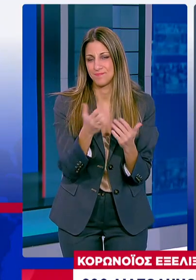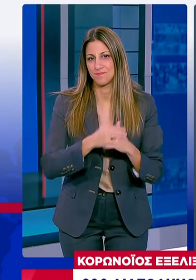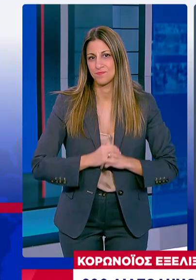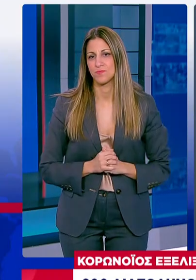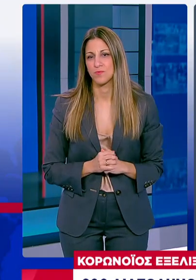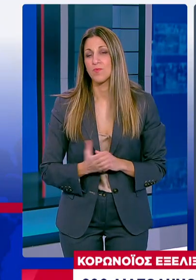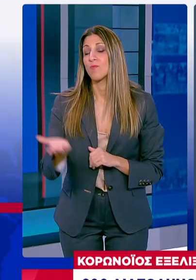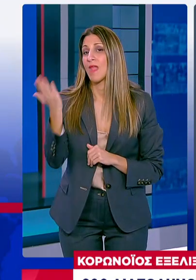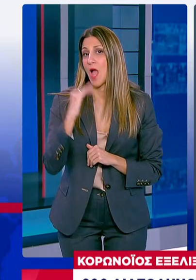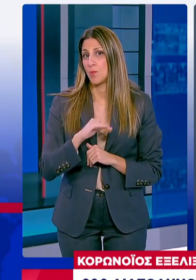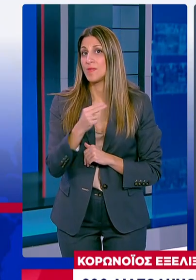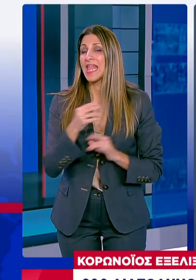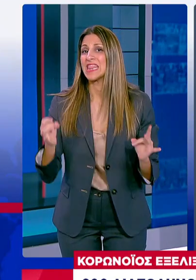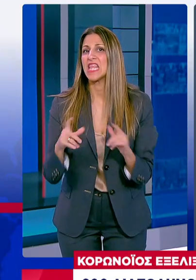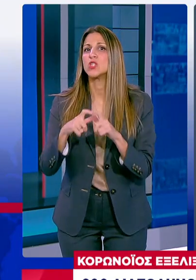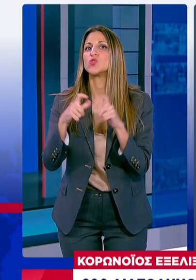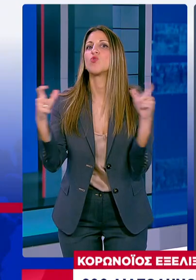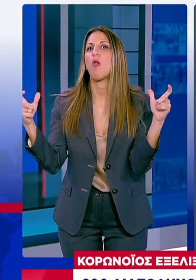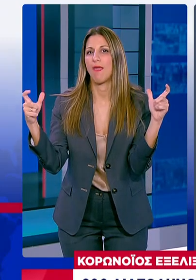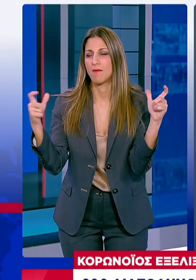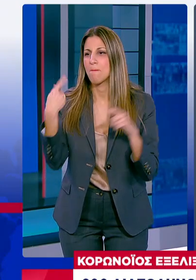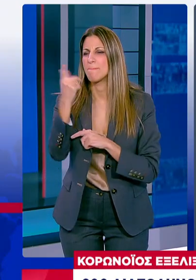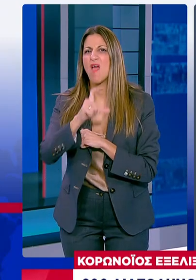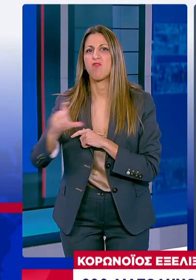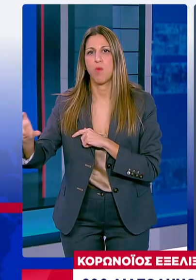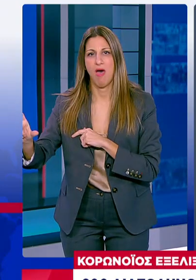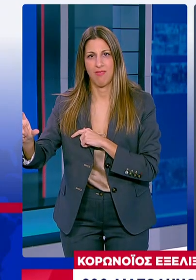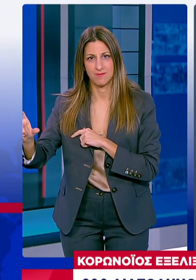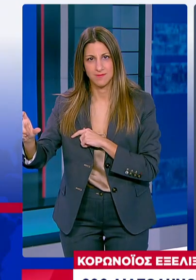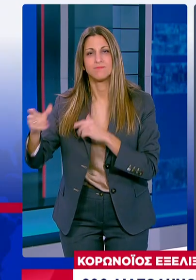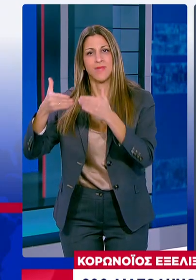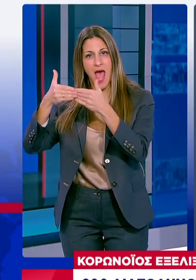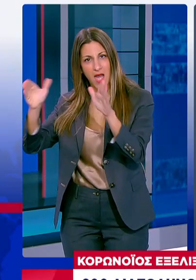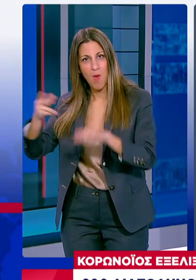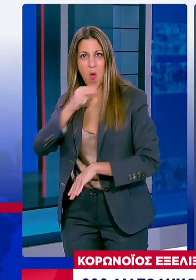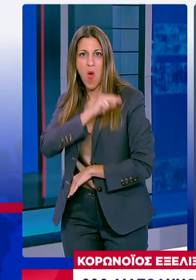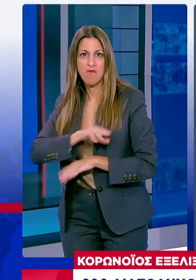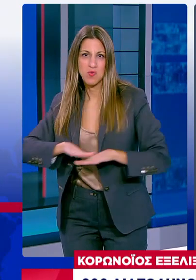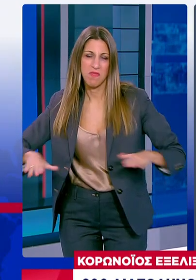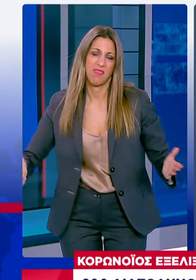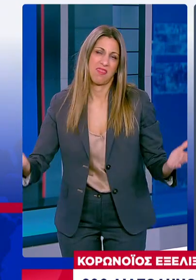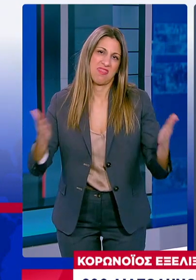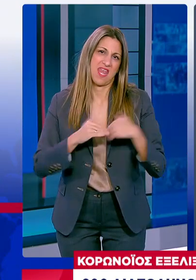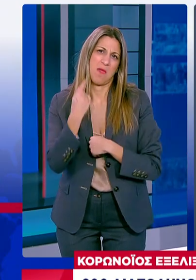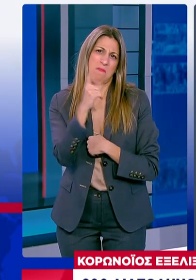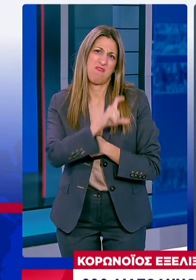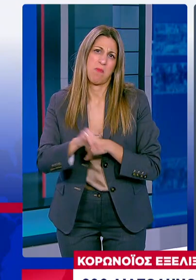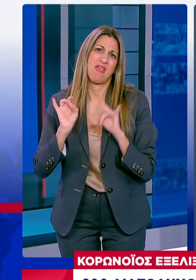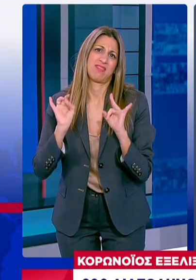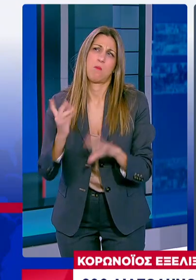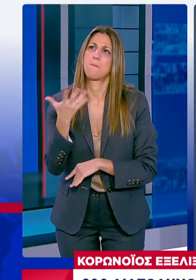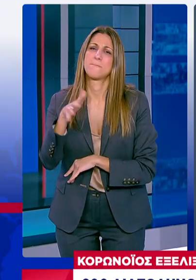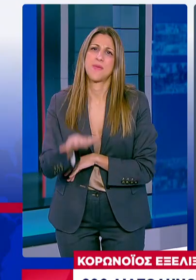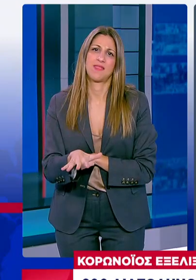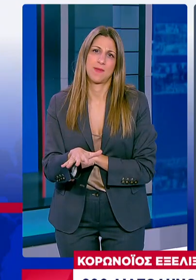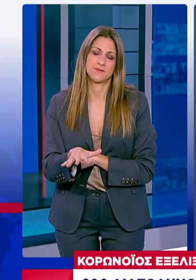αμφισβητήθηκε το όφελος Αφού παρέμεναν μόλις 7 μέρες διδασκαλίες Μέχρι τις αργίες των Χριστουγέννων Εξού, και